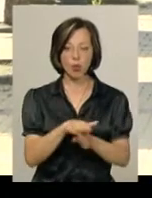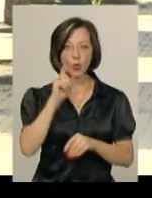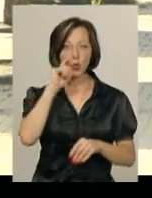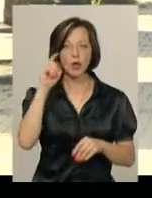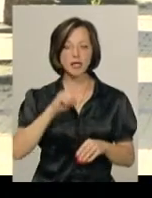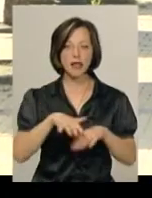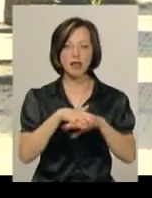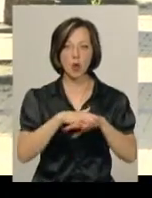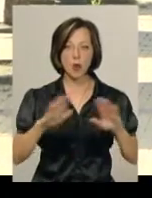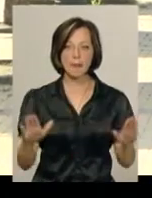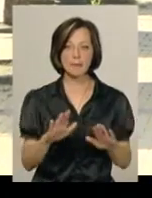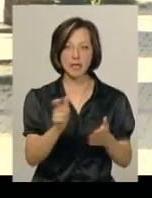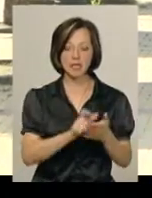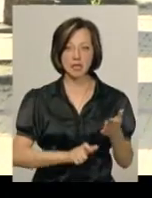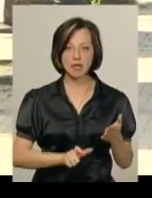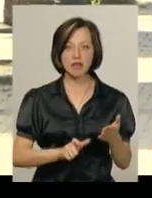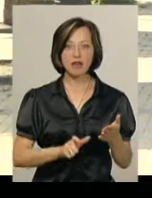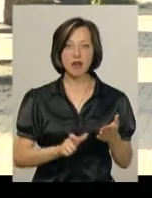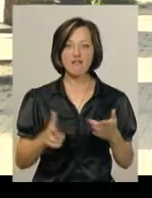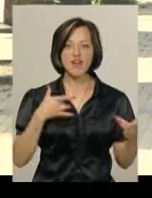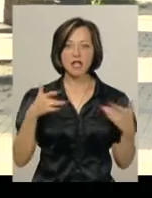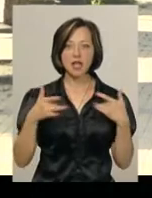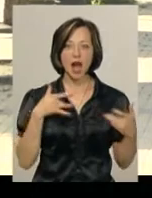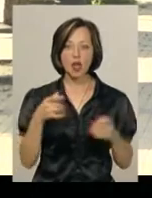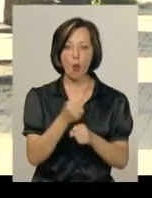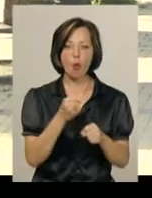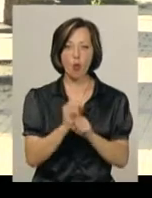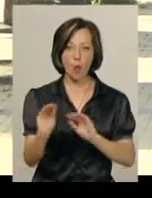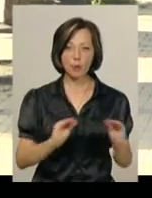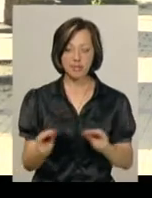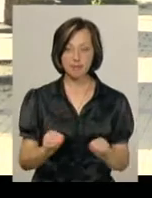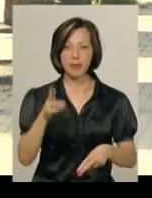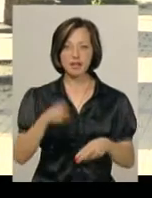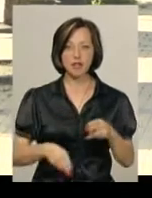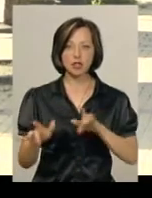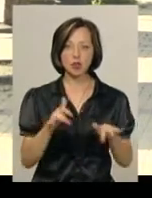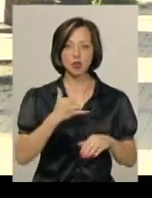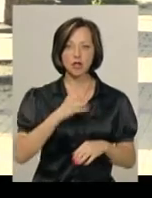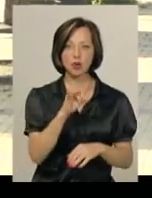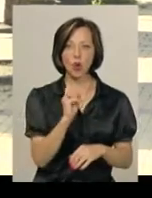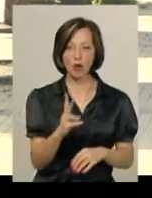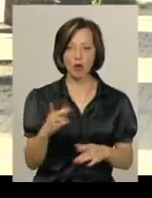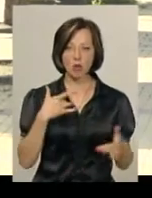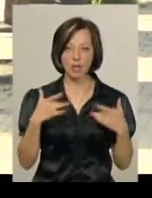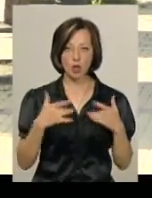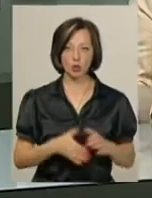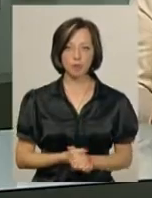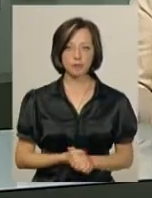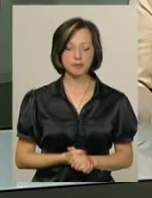українські народні пісні в естрадній обробці. І завершиться дійство у нас рок-концертом».